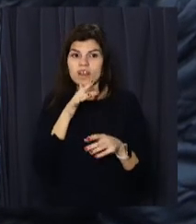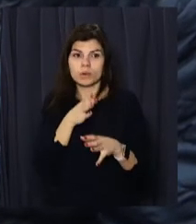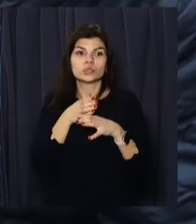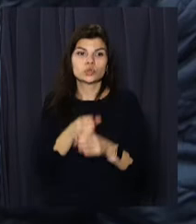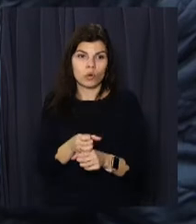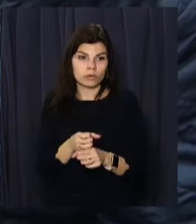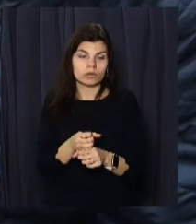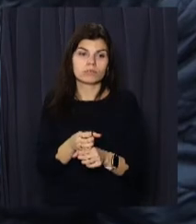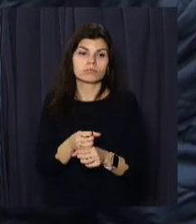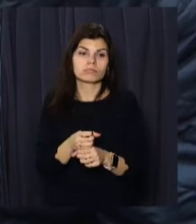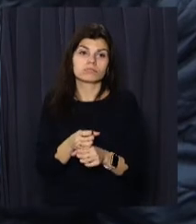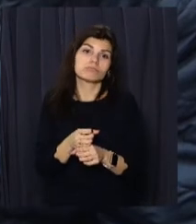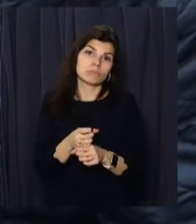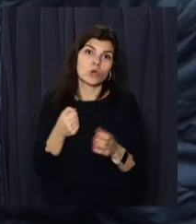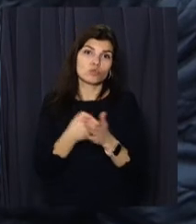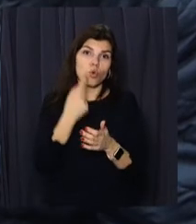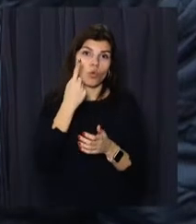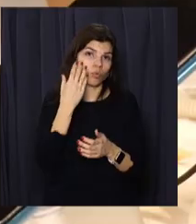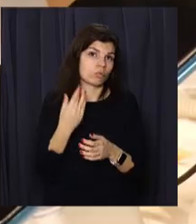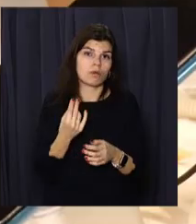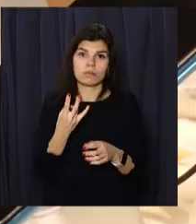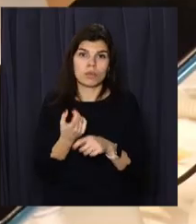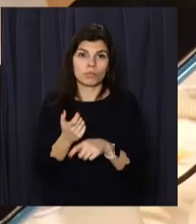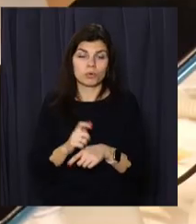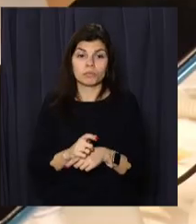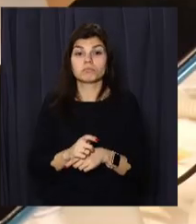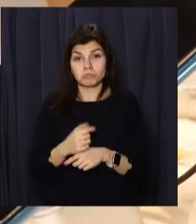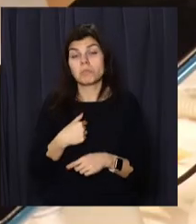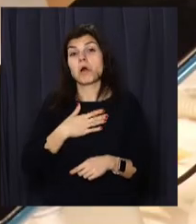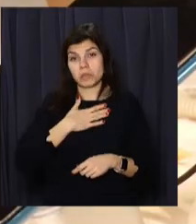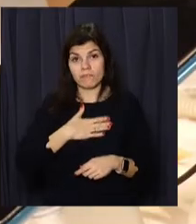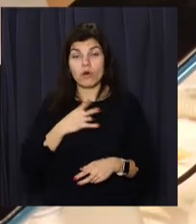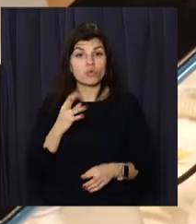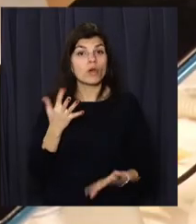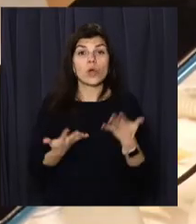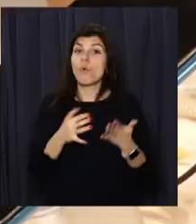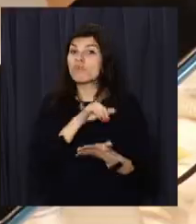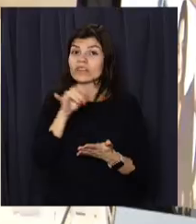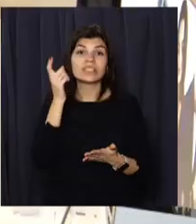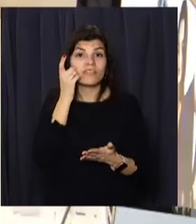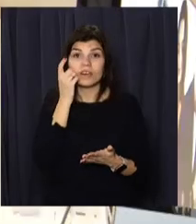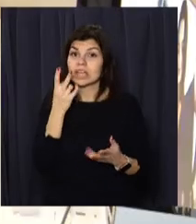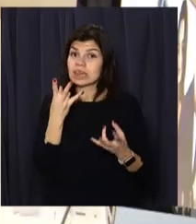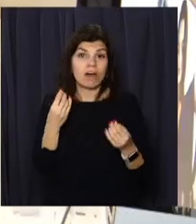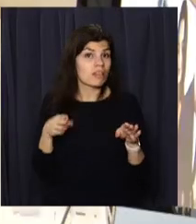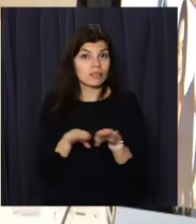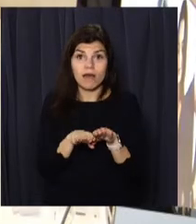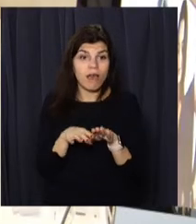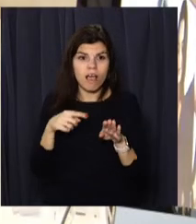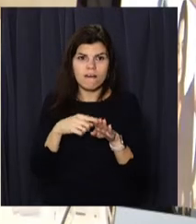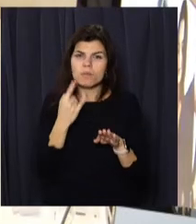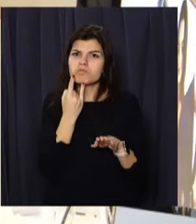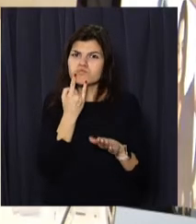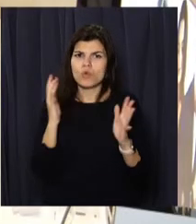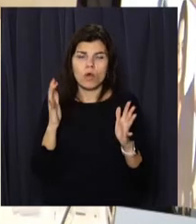до одного дня, але не більше. Мене це влаштовує, але якщо у вас телефон не з такими опціями і